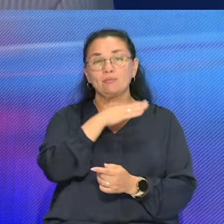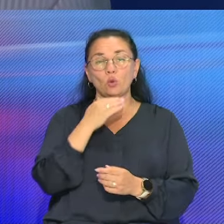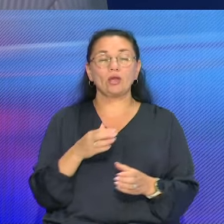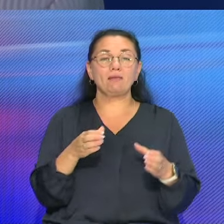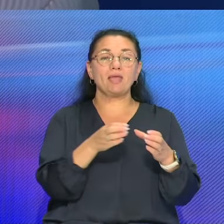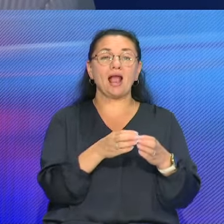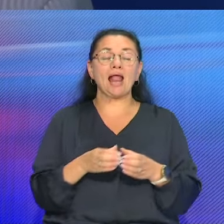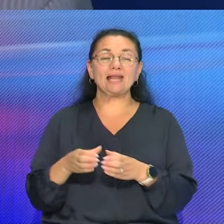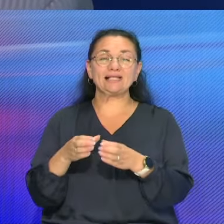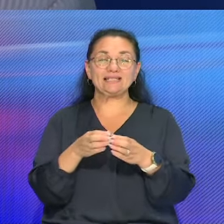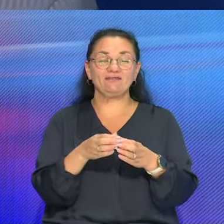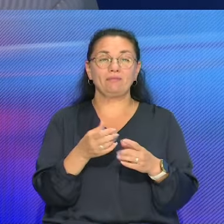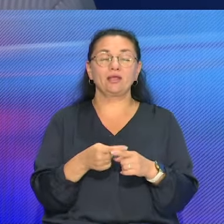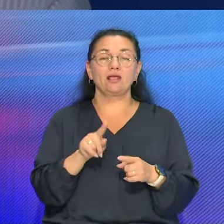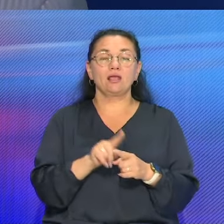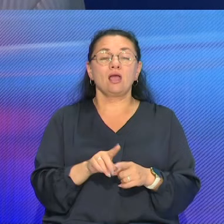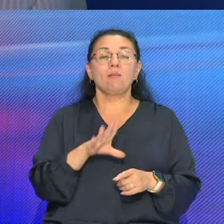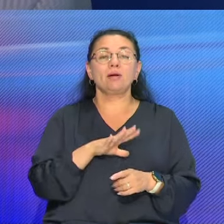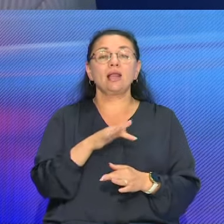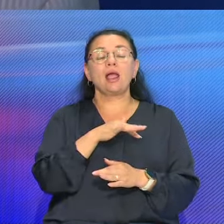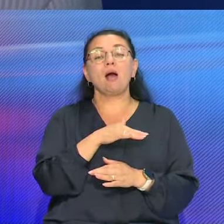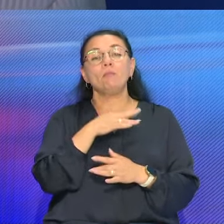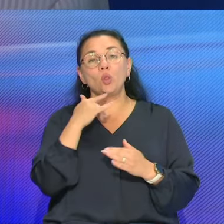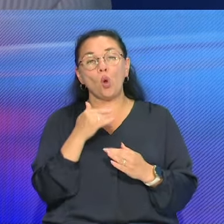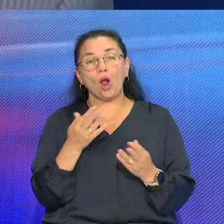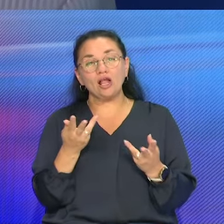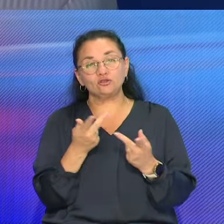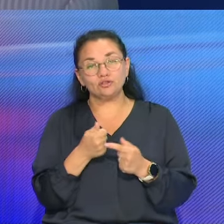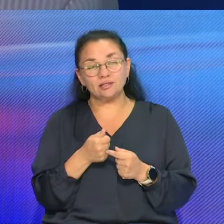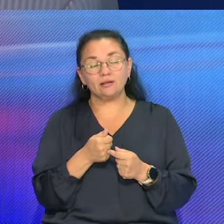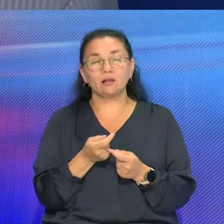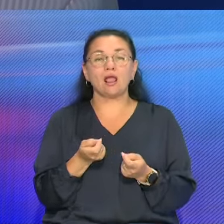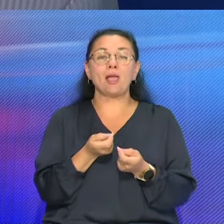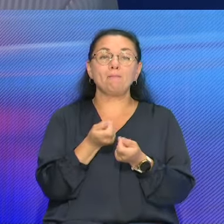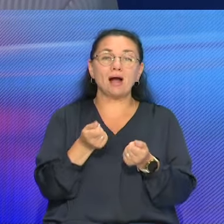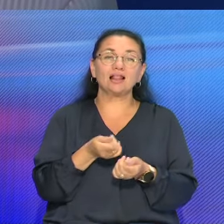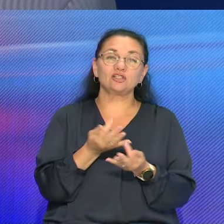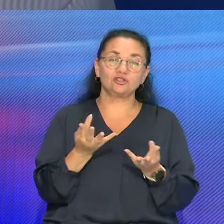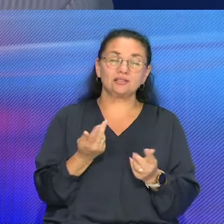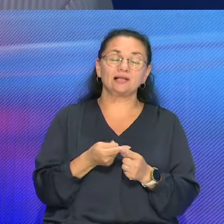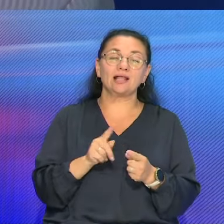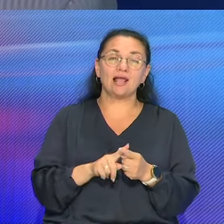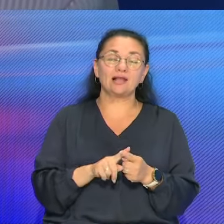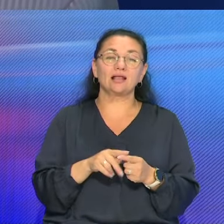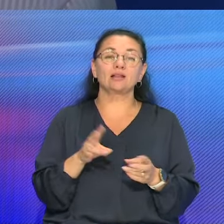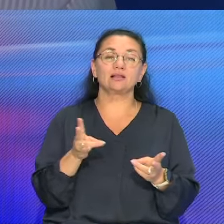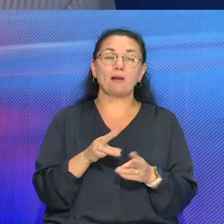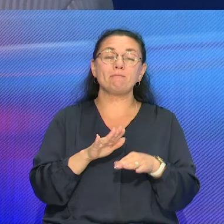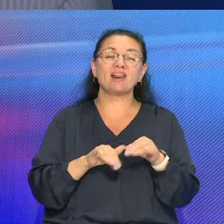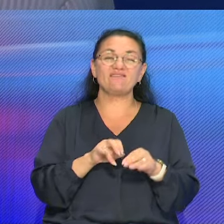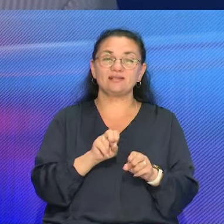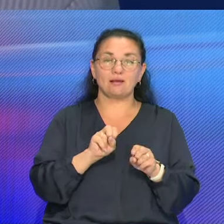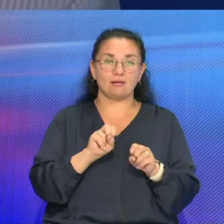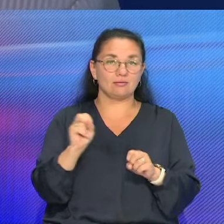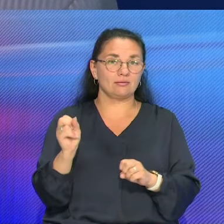Коллективы были и малочисленные, и многочисленные. Поэтому самое главное, конечно, в торговле это профессионал. Это надо владеть,